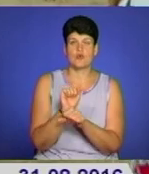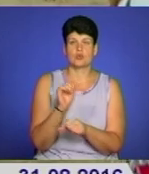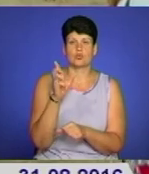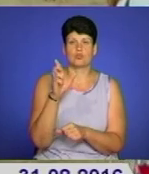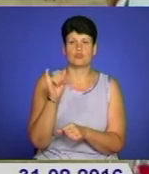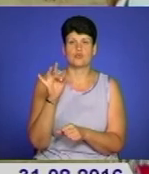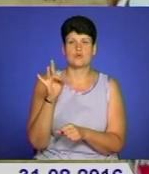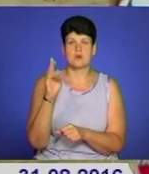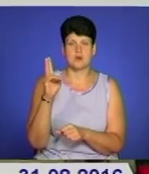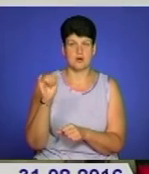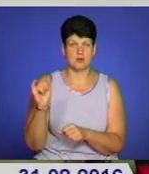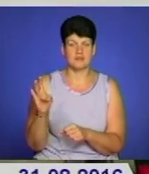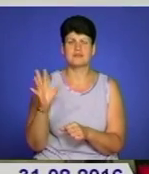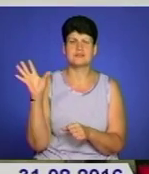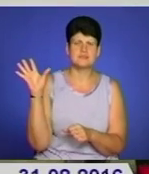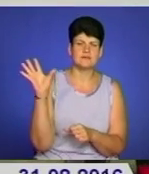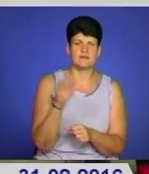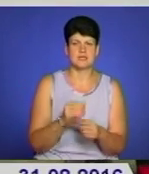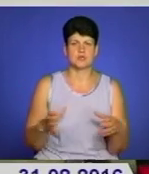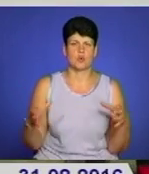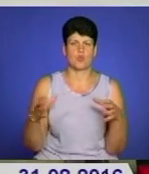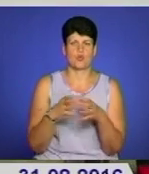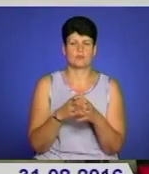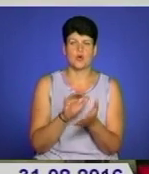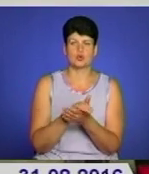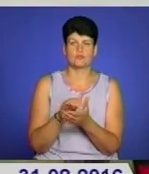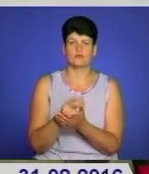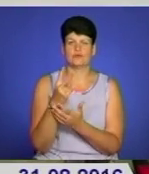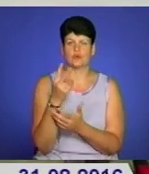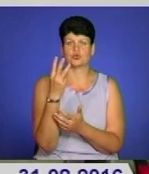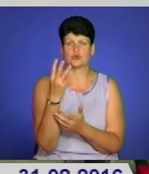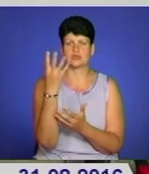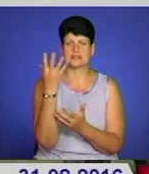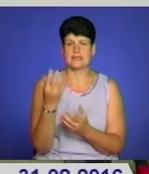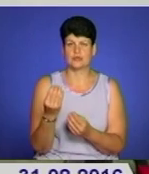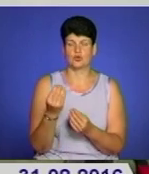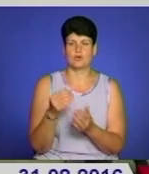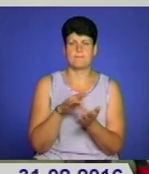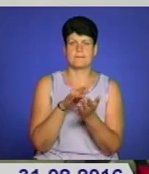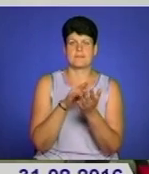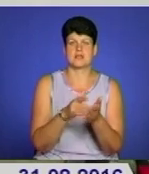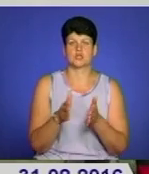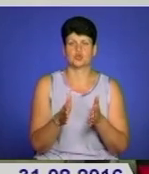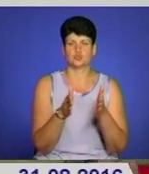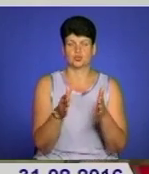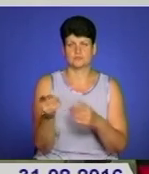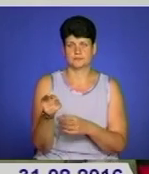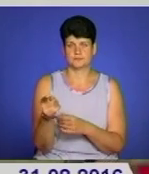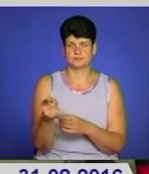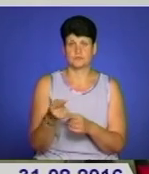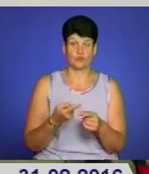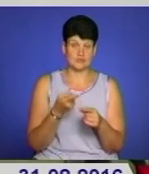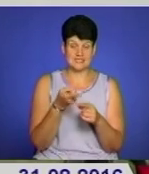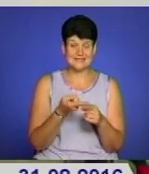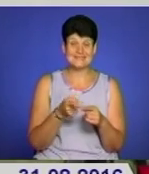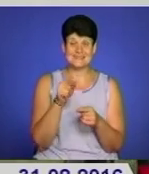цілий комплекс для ознайомлення двох-трьохденного маршруту на Тернопіллі. От ви маєте той комплекс. Тим і